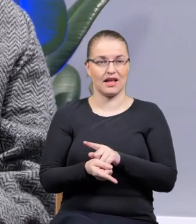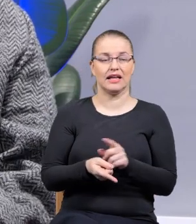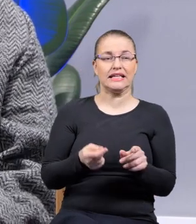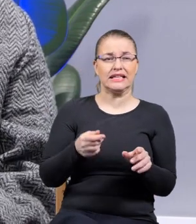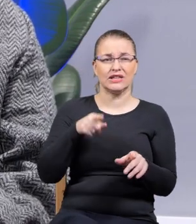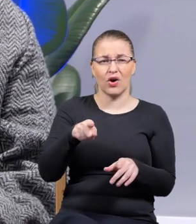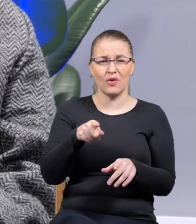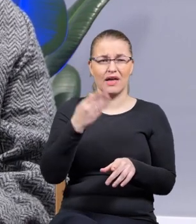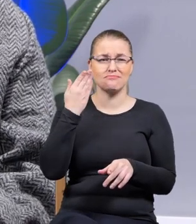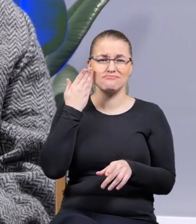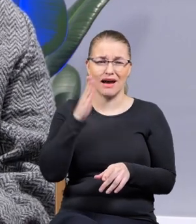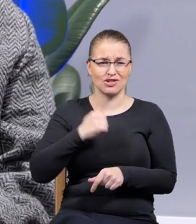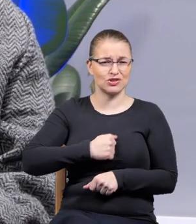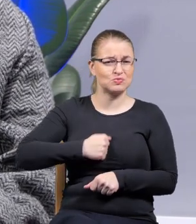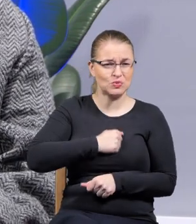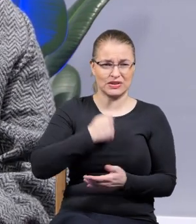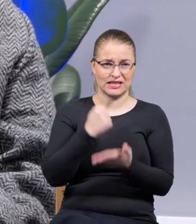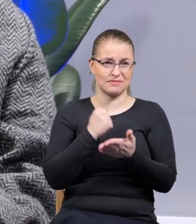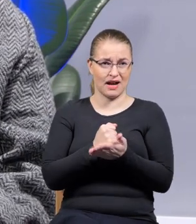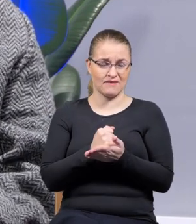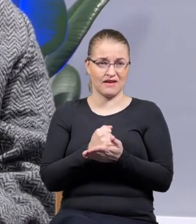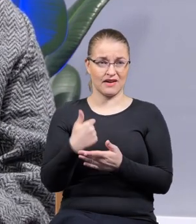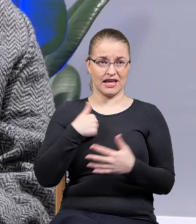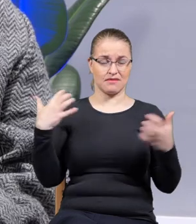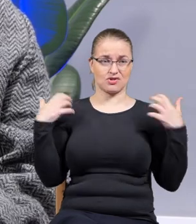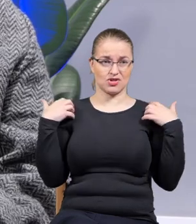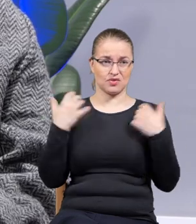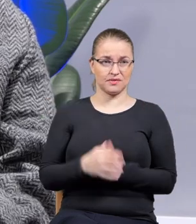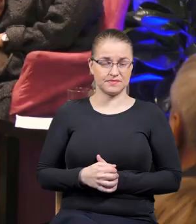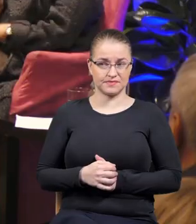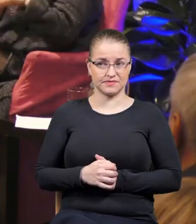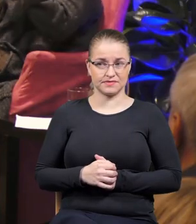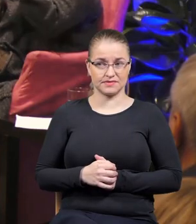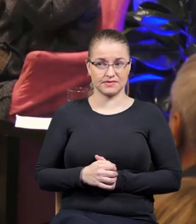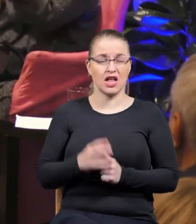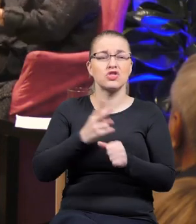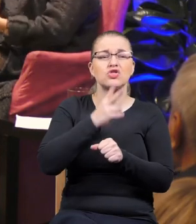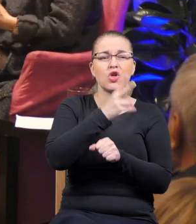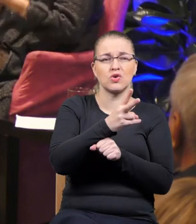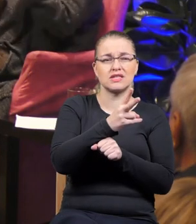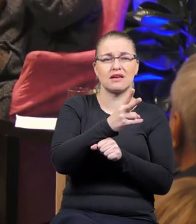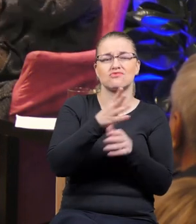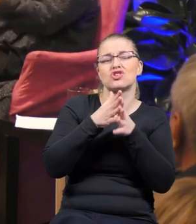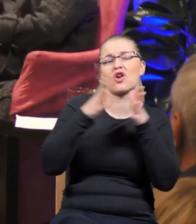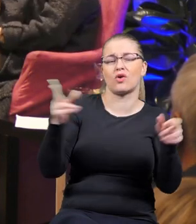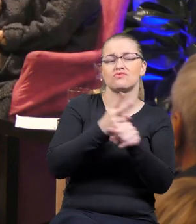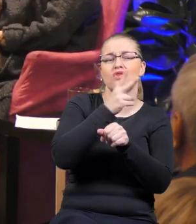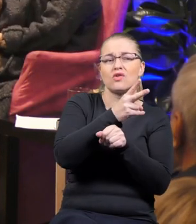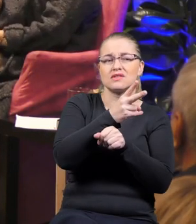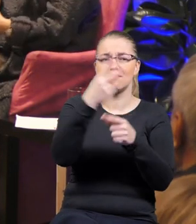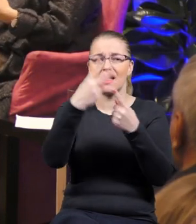to jest jedna z najbardziej rozczarowujących rzeczy, które przeżyłam osobiście. Dostęp... Szeroki dostęp do mediów,